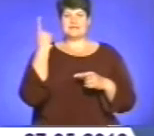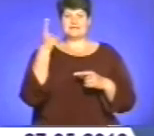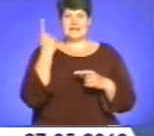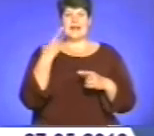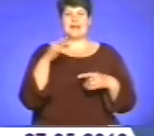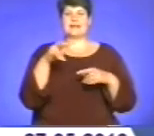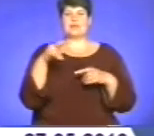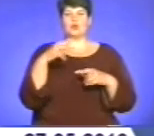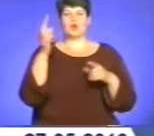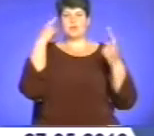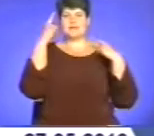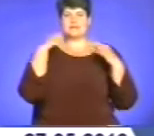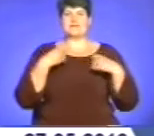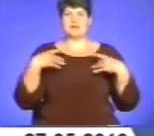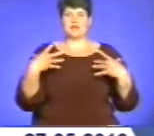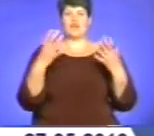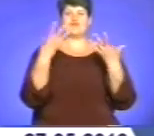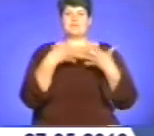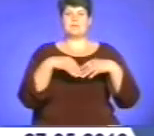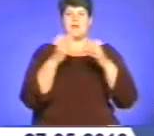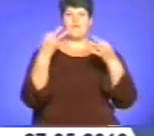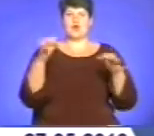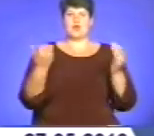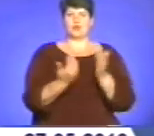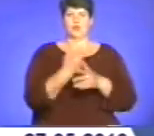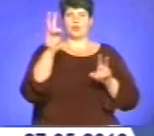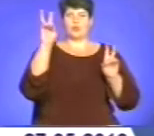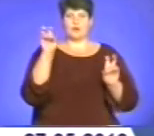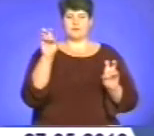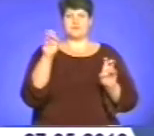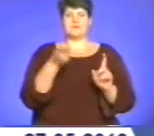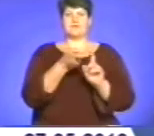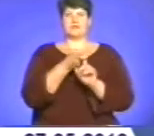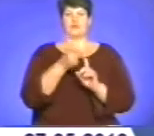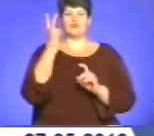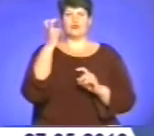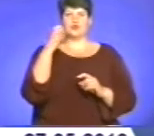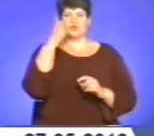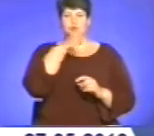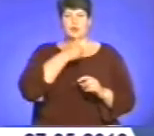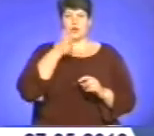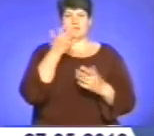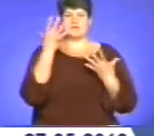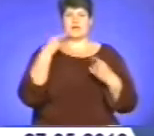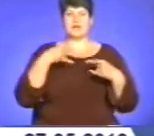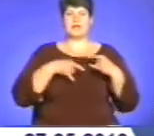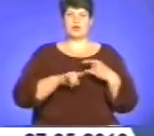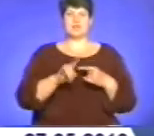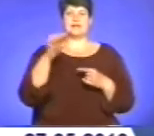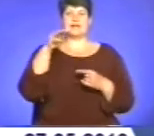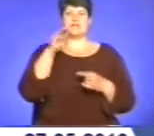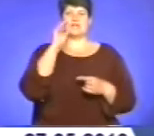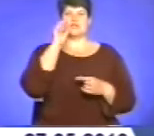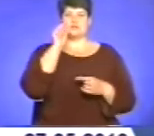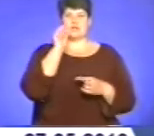-мистецьке свято в сім'ївольній Новій. Про урочене дійство відзначені 200-річчя від дня народження Тараса Шевченка. Президент